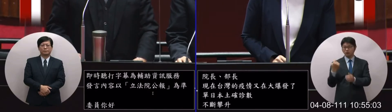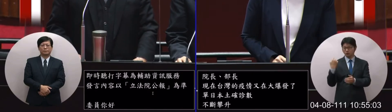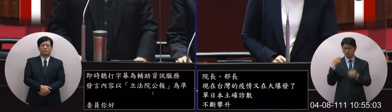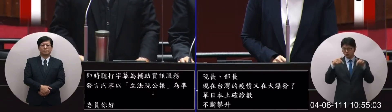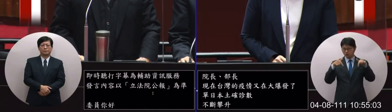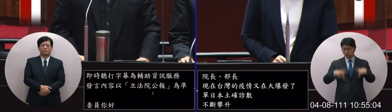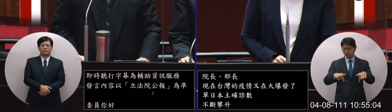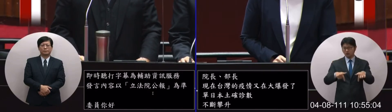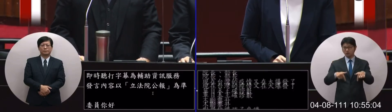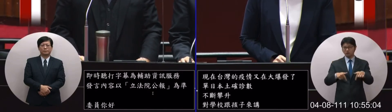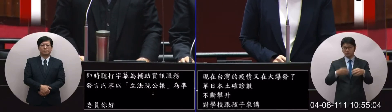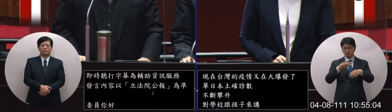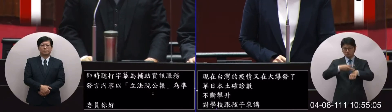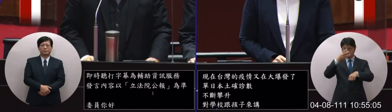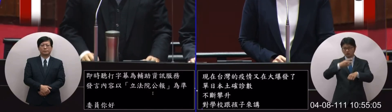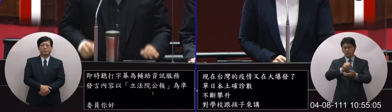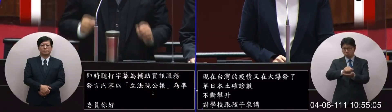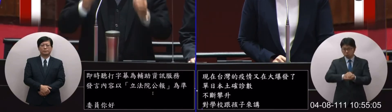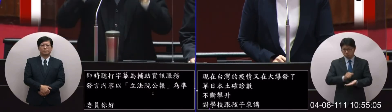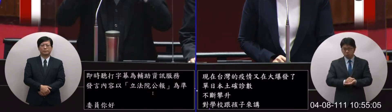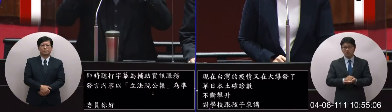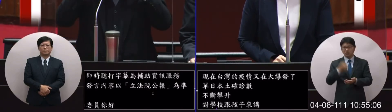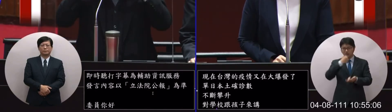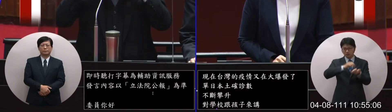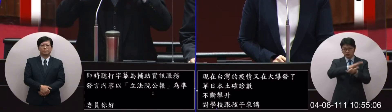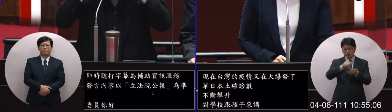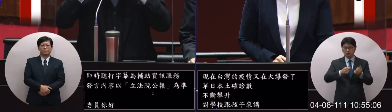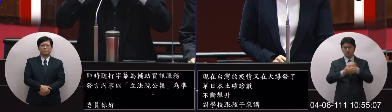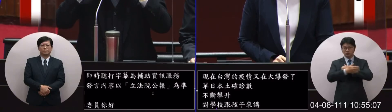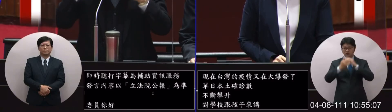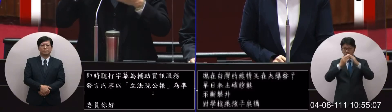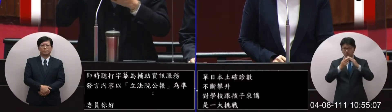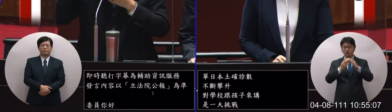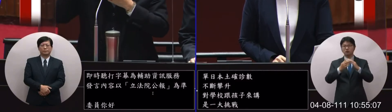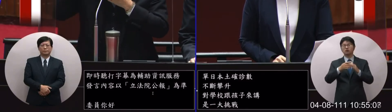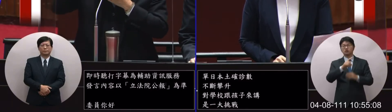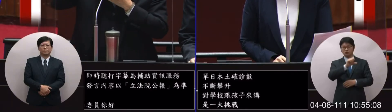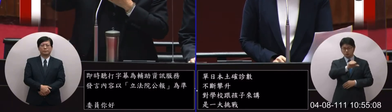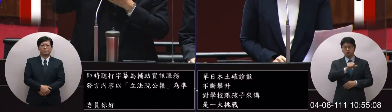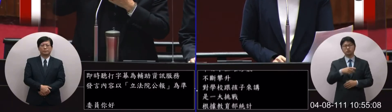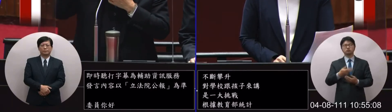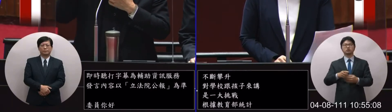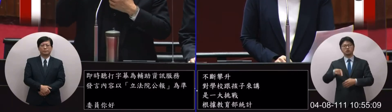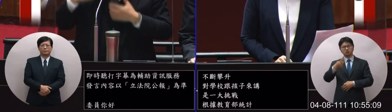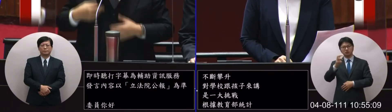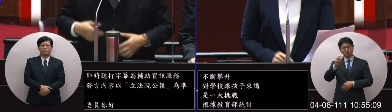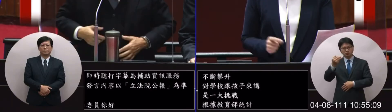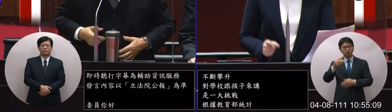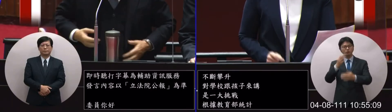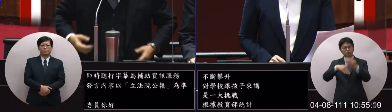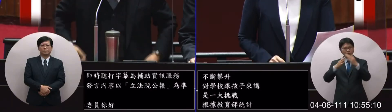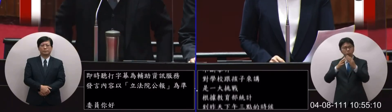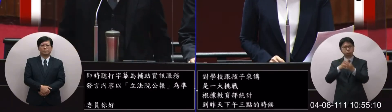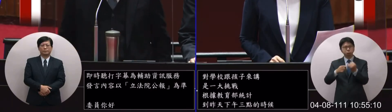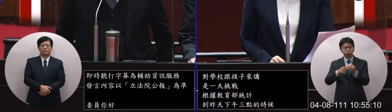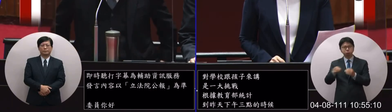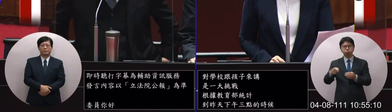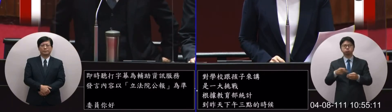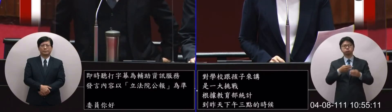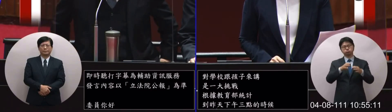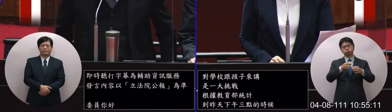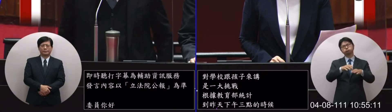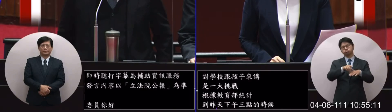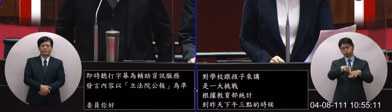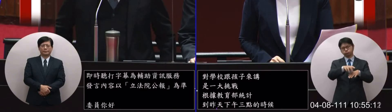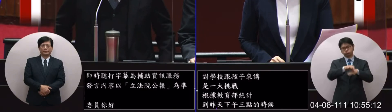點的時候全台灣有15個縣市139家學校都停課現在我們教育